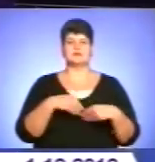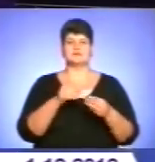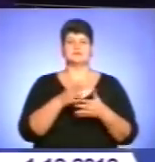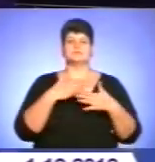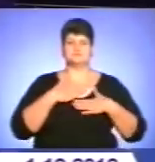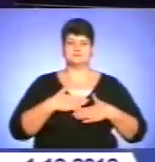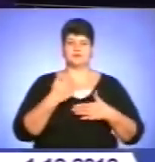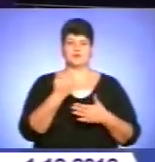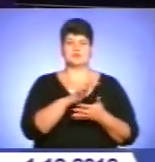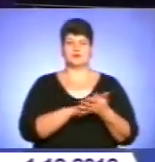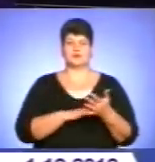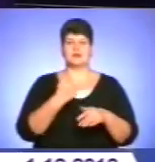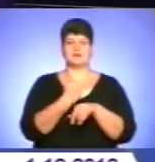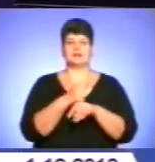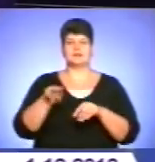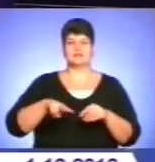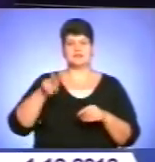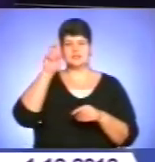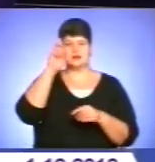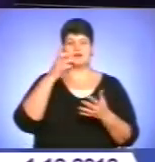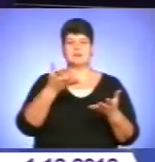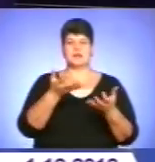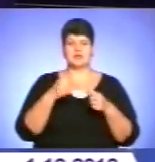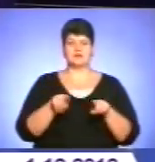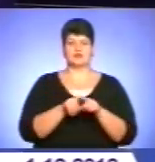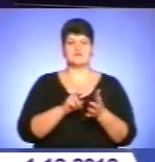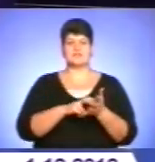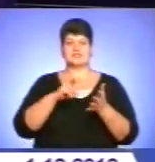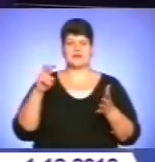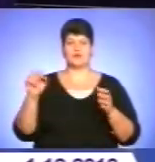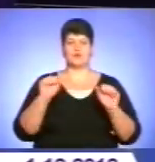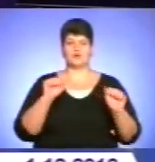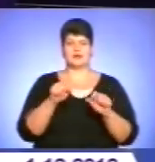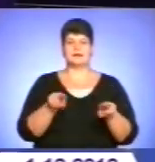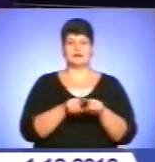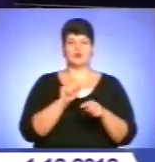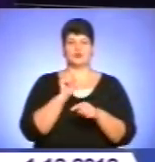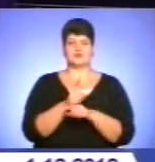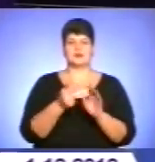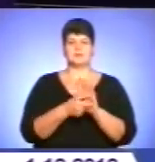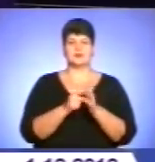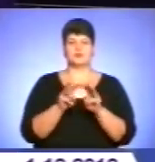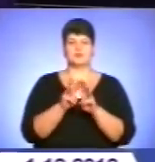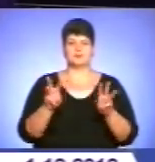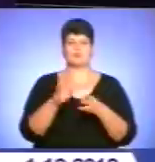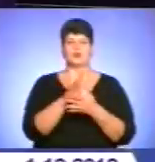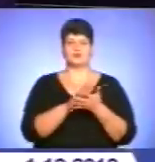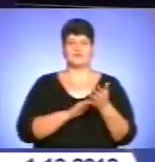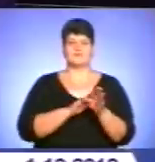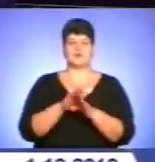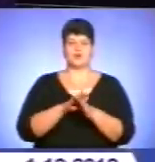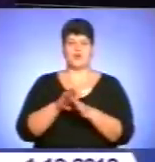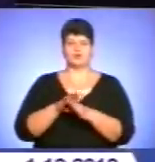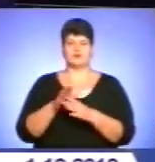Глава держави прийняв також відставку уряду. Водночас Віктор Янукович доручив Кабінету міністрів продовжувати виконувати свої